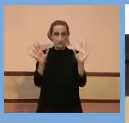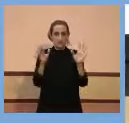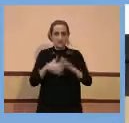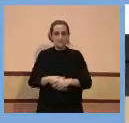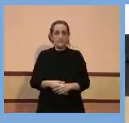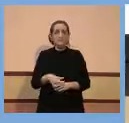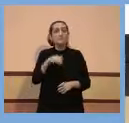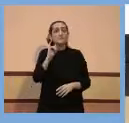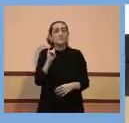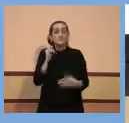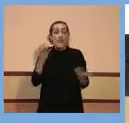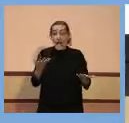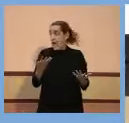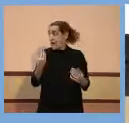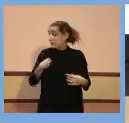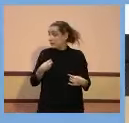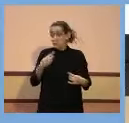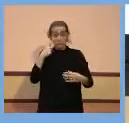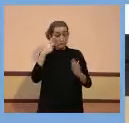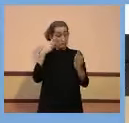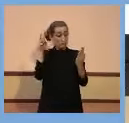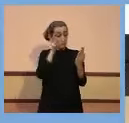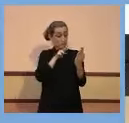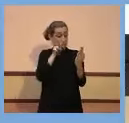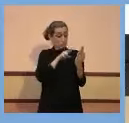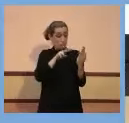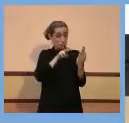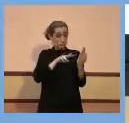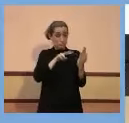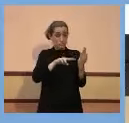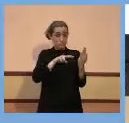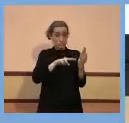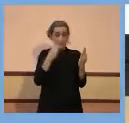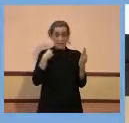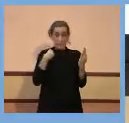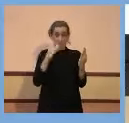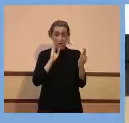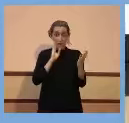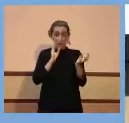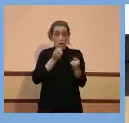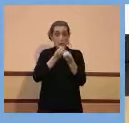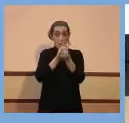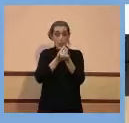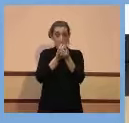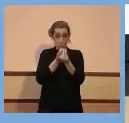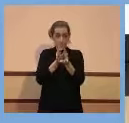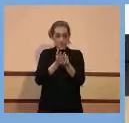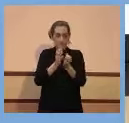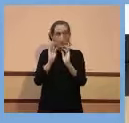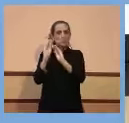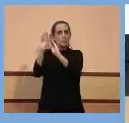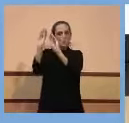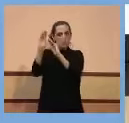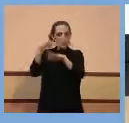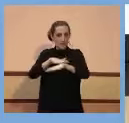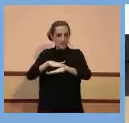I, miri, estic llegint directament del document del Ministeri.